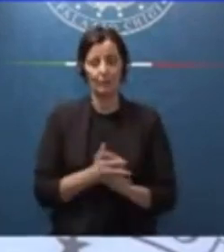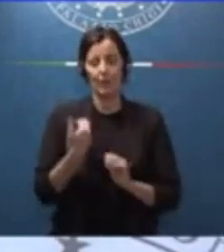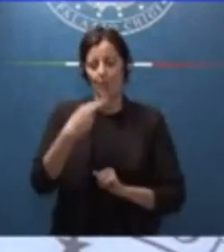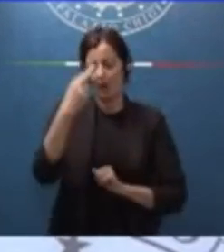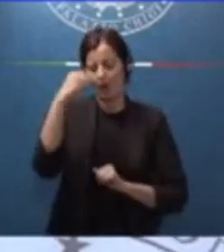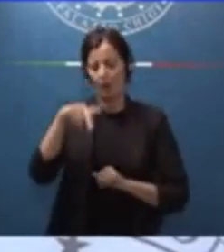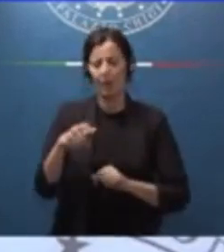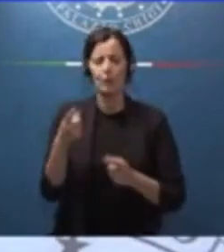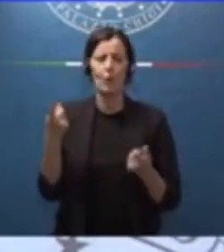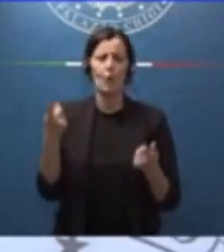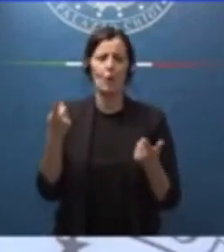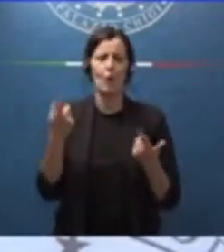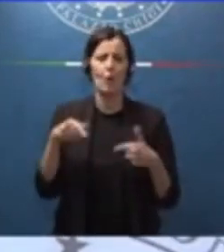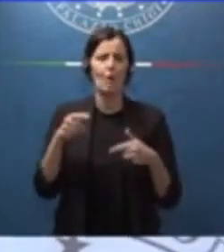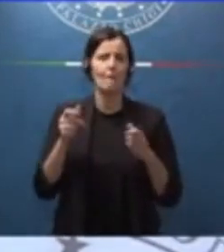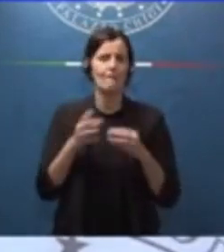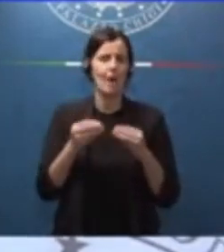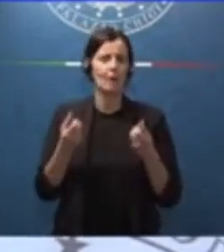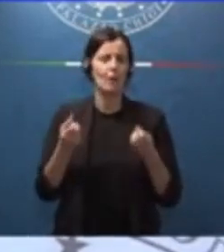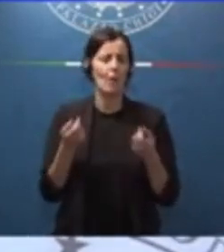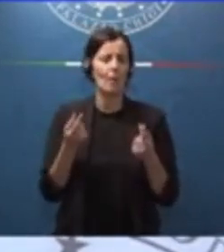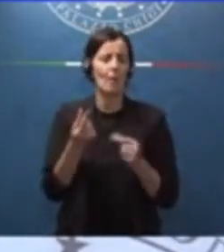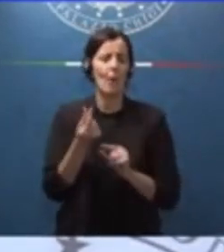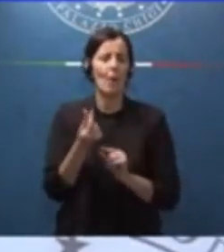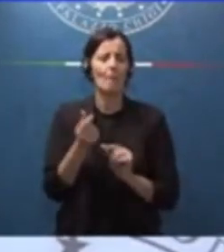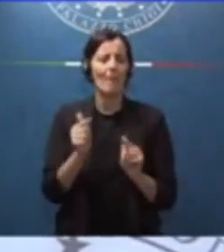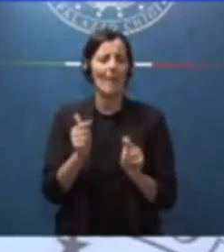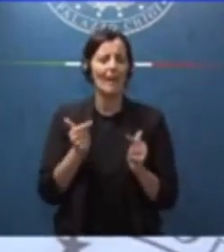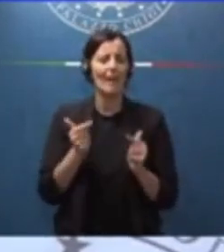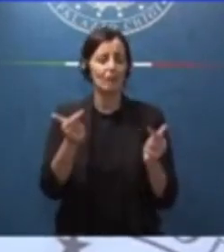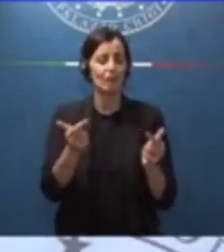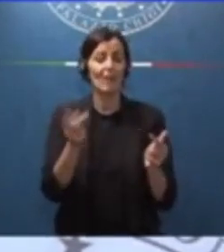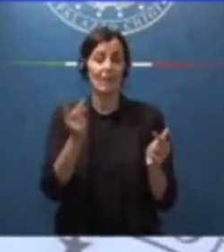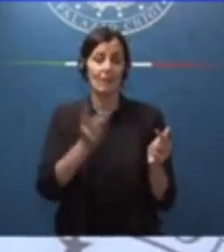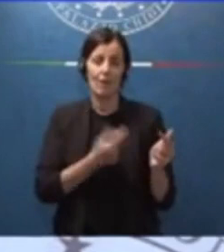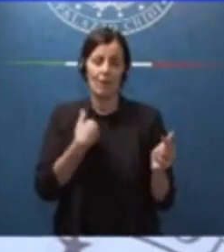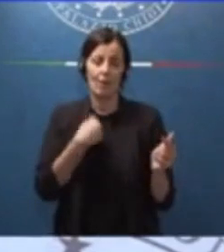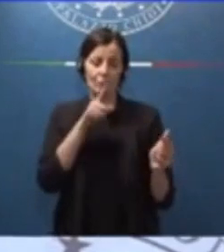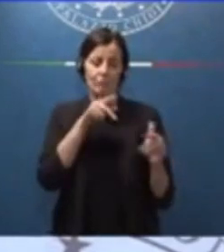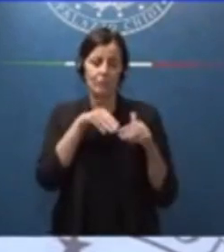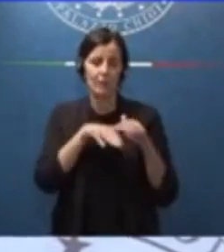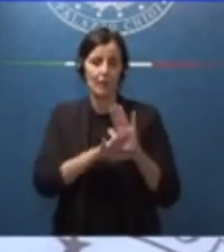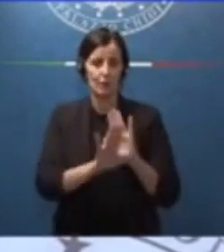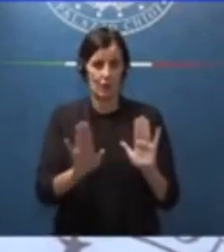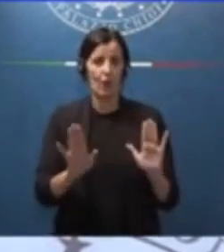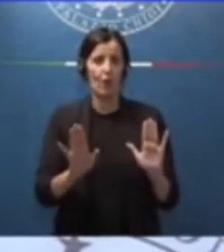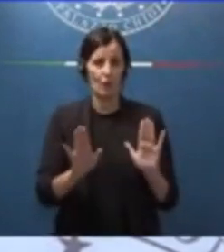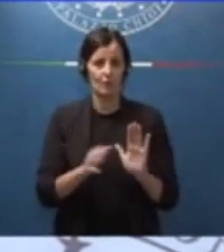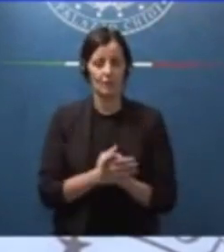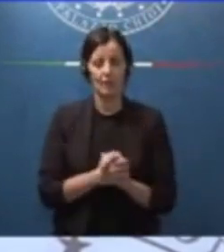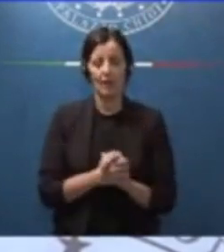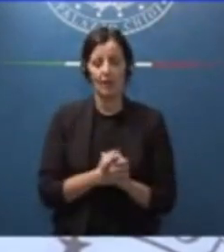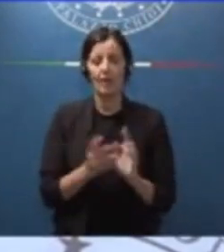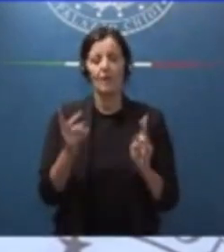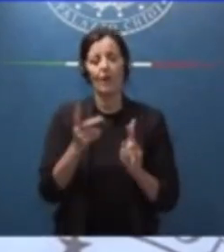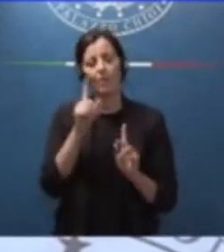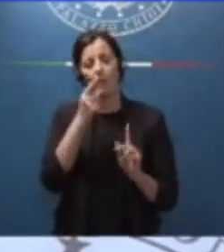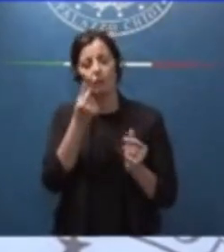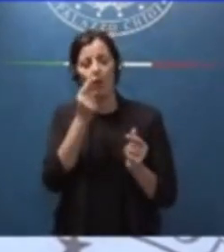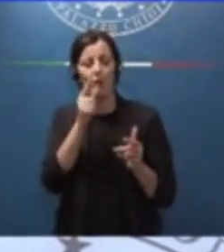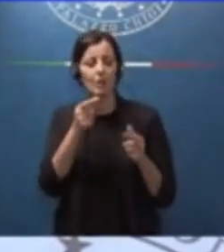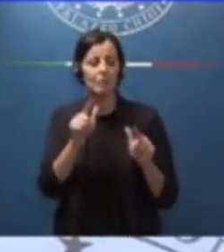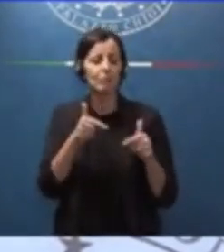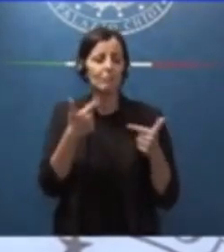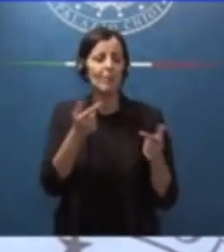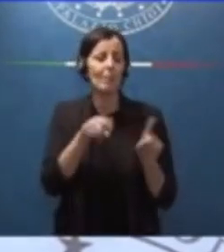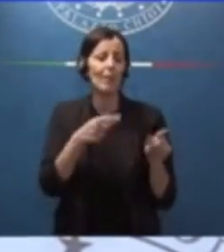beneficenza che ha fatto, spesso sconosciuta, in confronti degli ultimi della società,